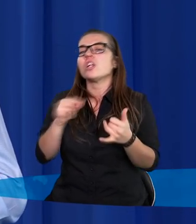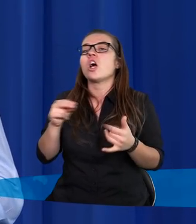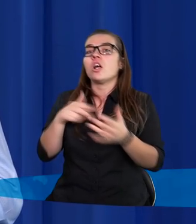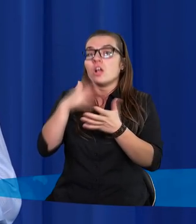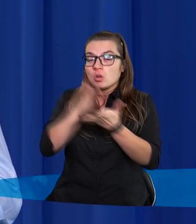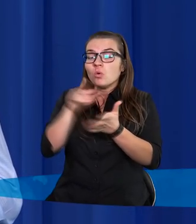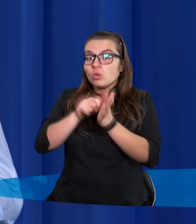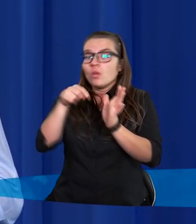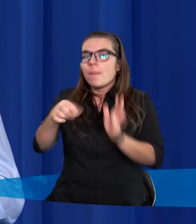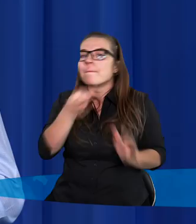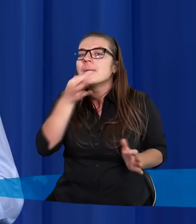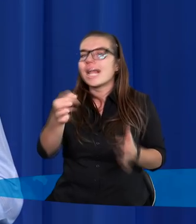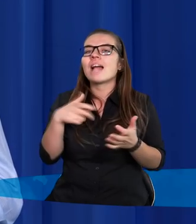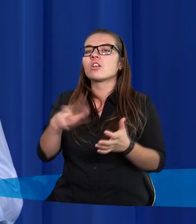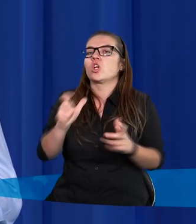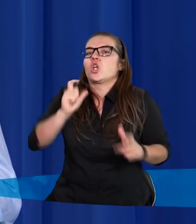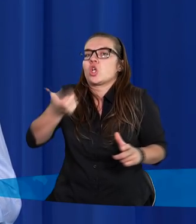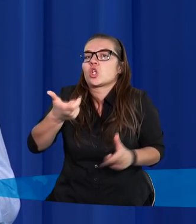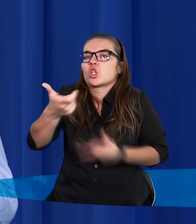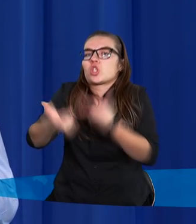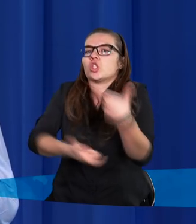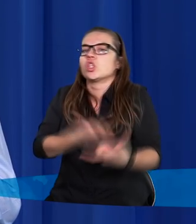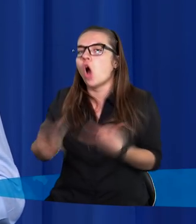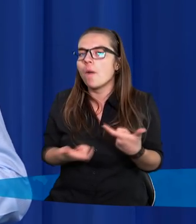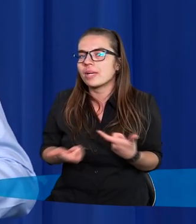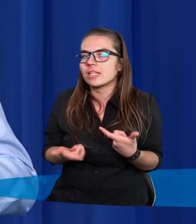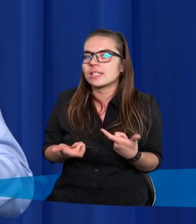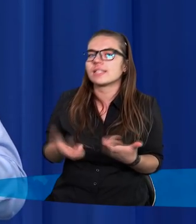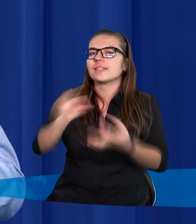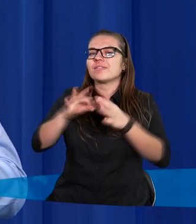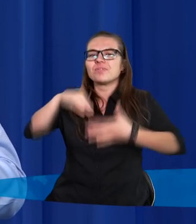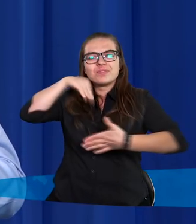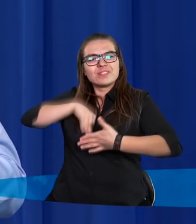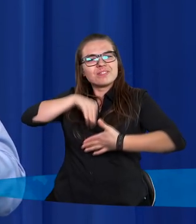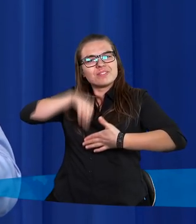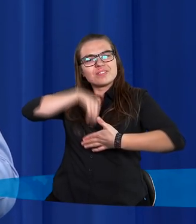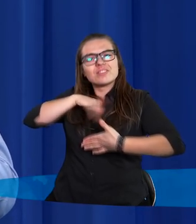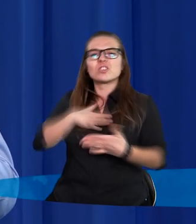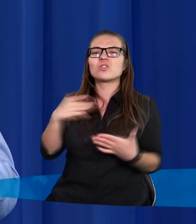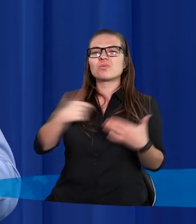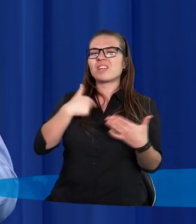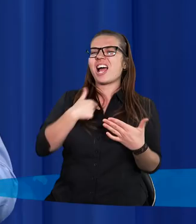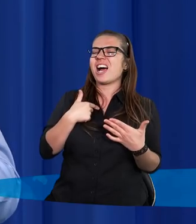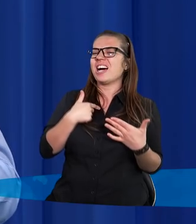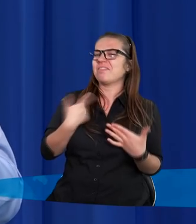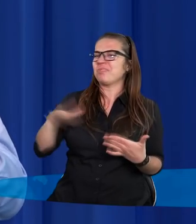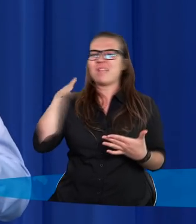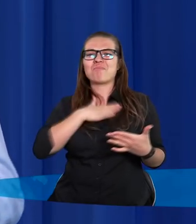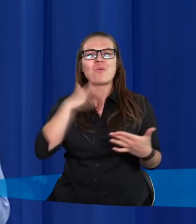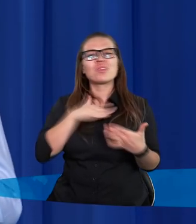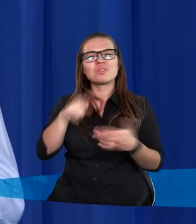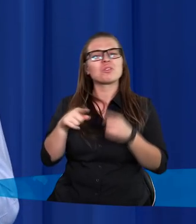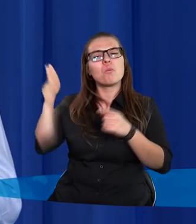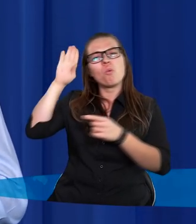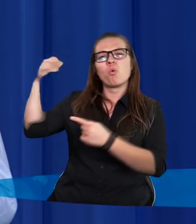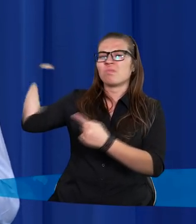właśnie tego pytania. Co robi wtedy, gdy wewnętrznie nie podoba jej się kierunek, jaki Bóg chciałby